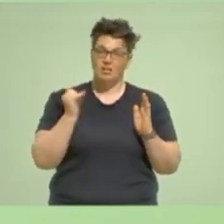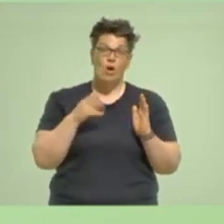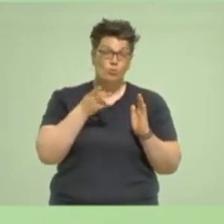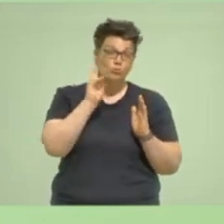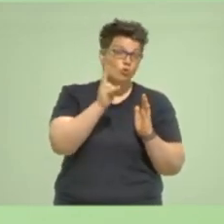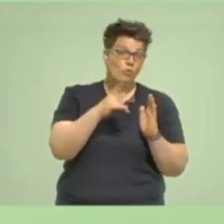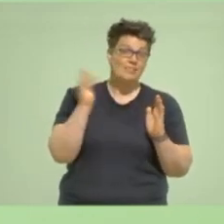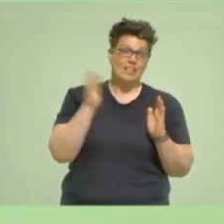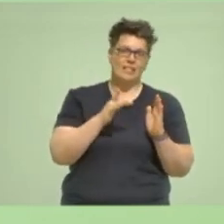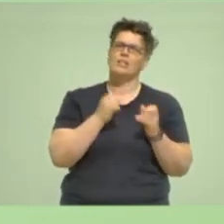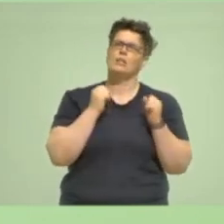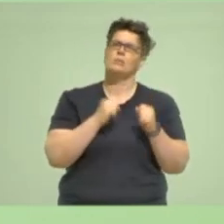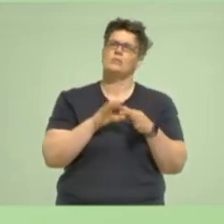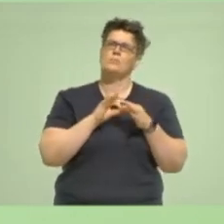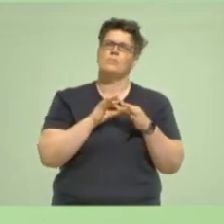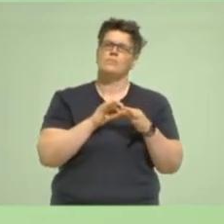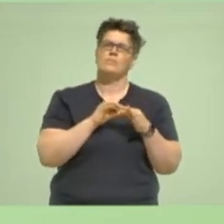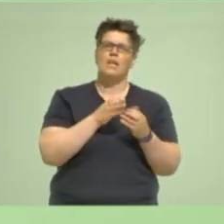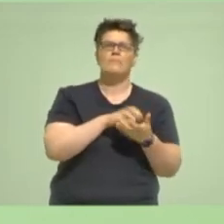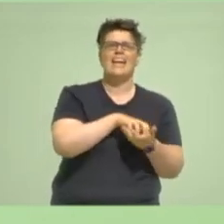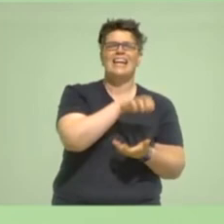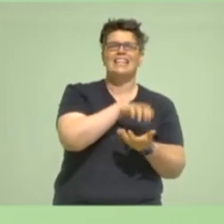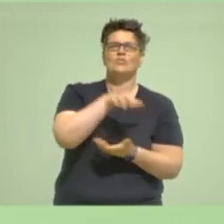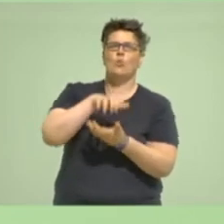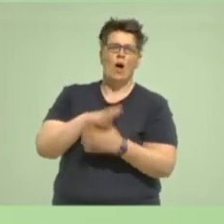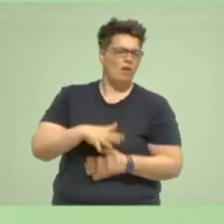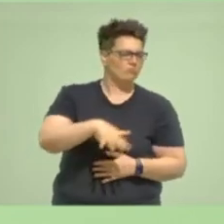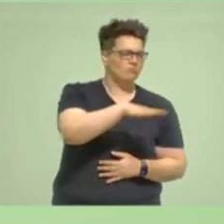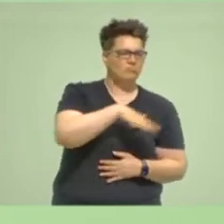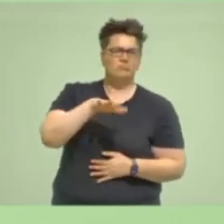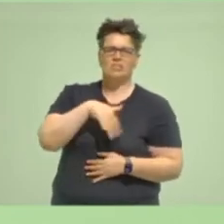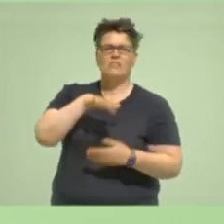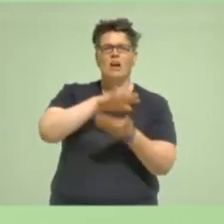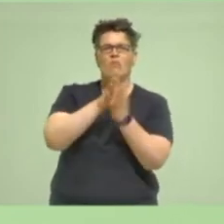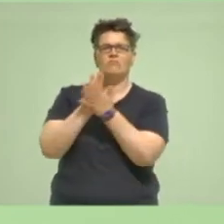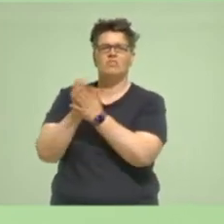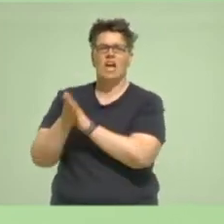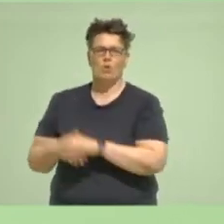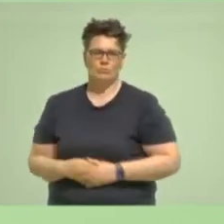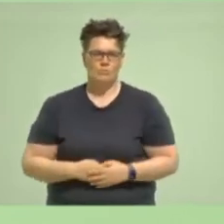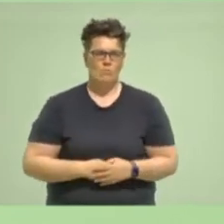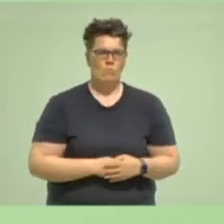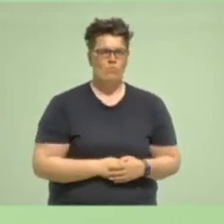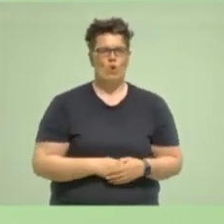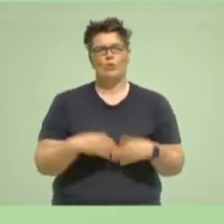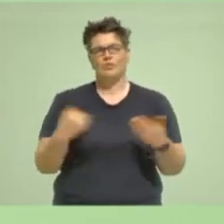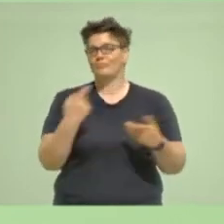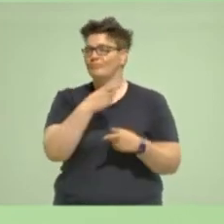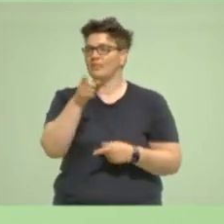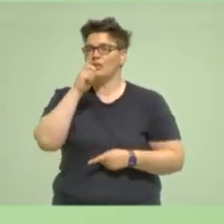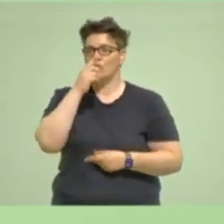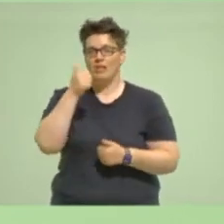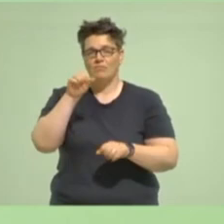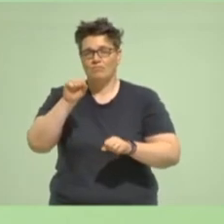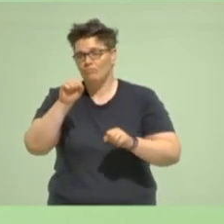Zuschnitt der Ressortaufteilung. Und ihr habt jetzt keine andere Chance, als mir zu glauben, dass ich ehrlich mit euch